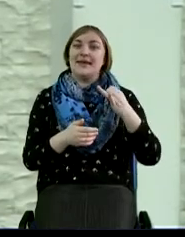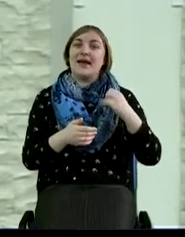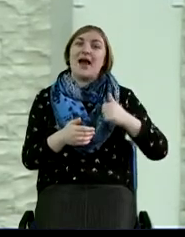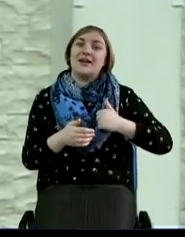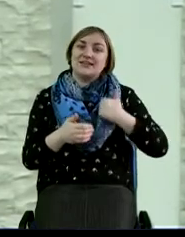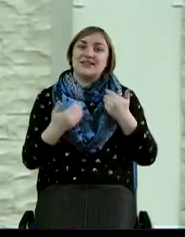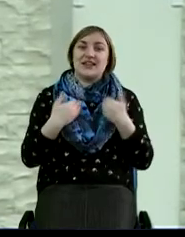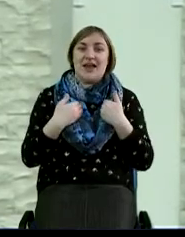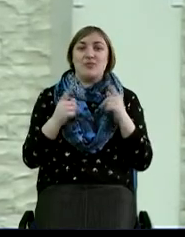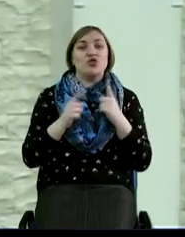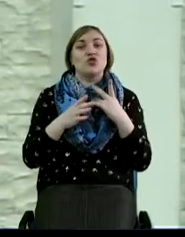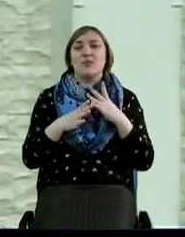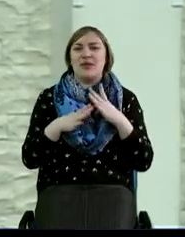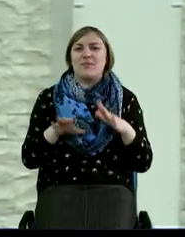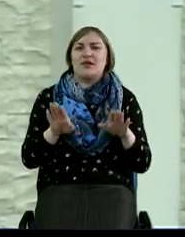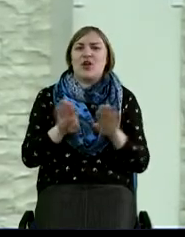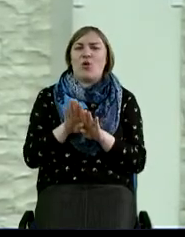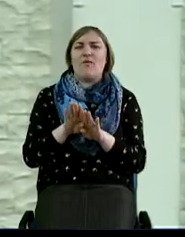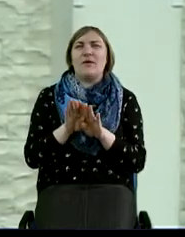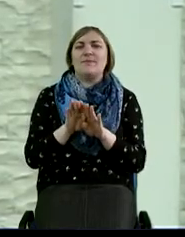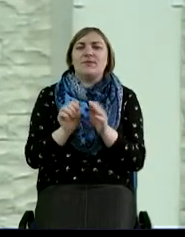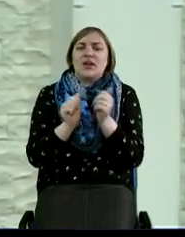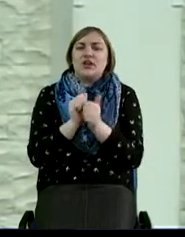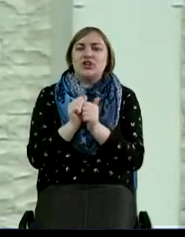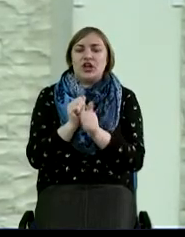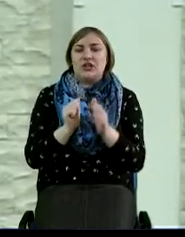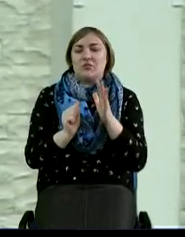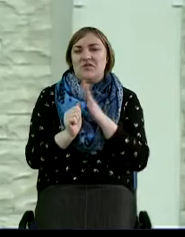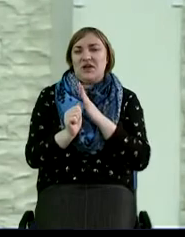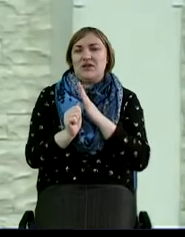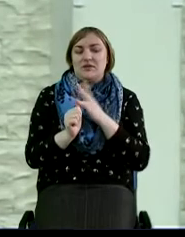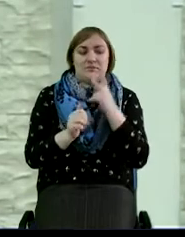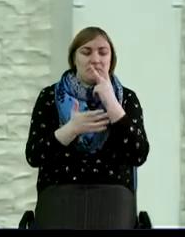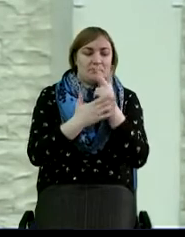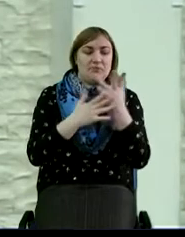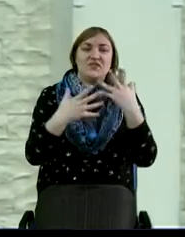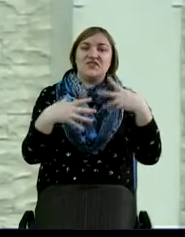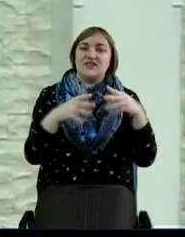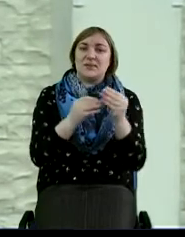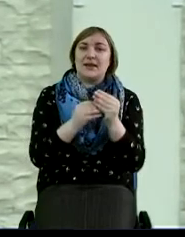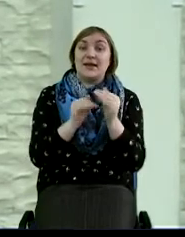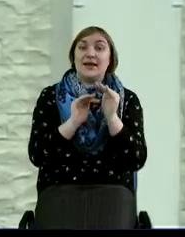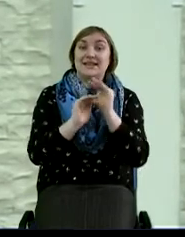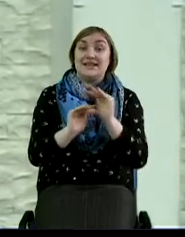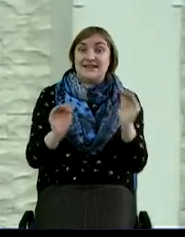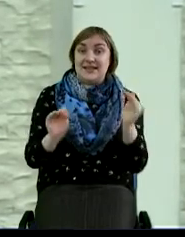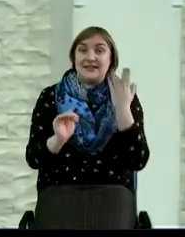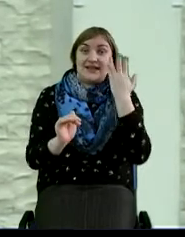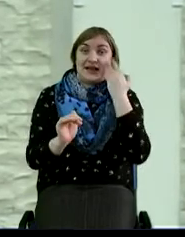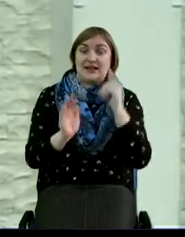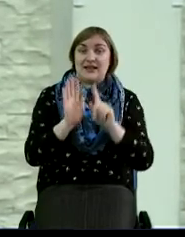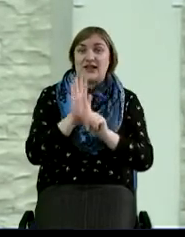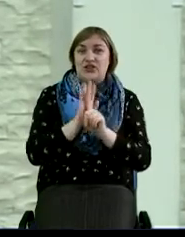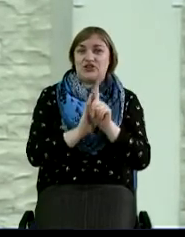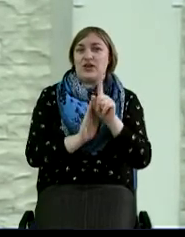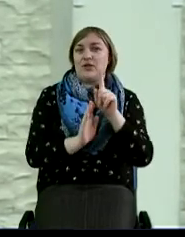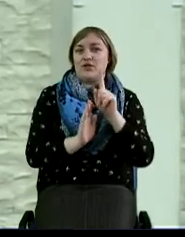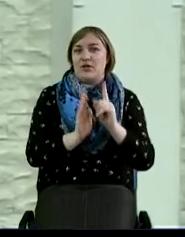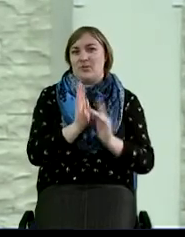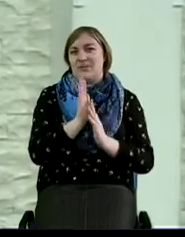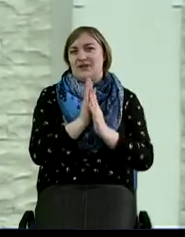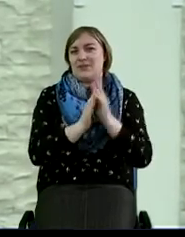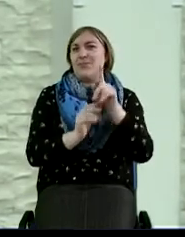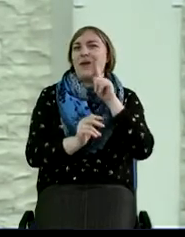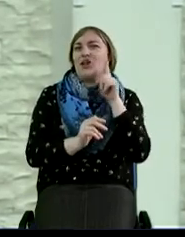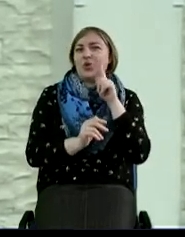Чтобы не было такого, как, знаете, очень часто ты смотришь, в семьях происходит, что дети, когда начинают подрастать, становятся